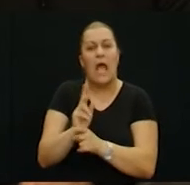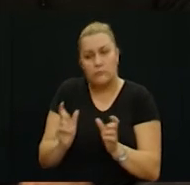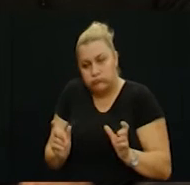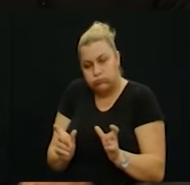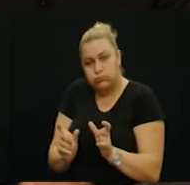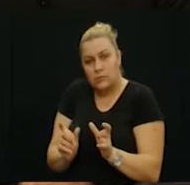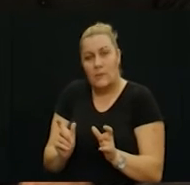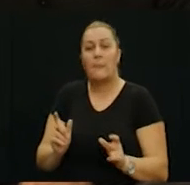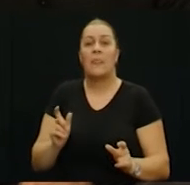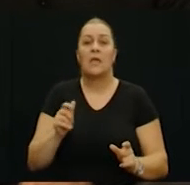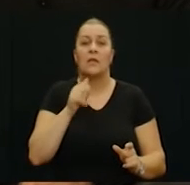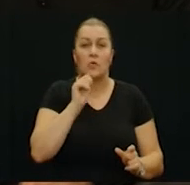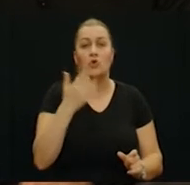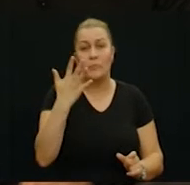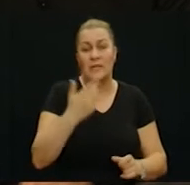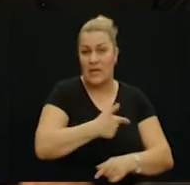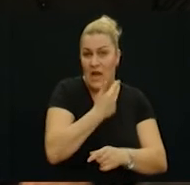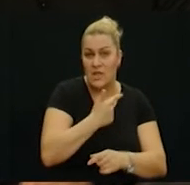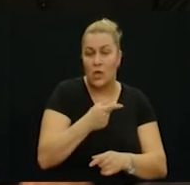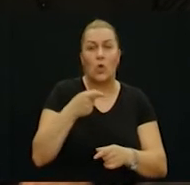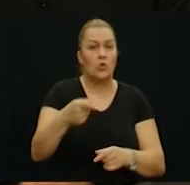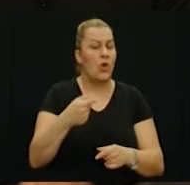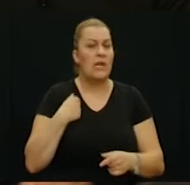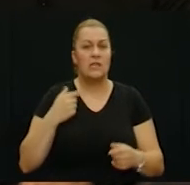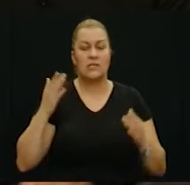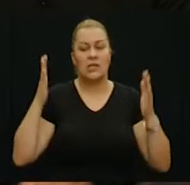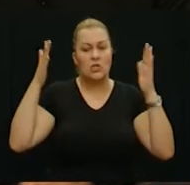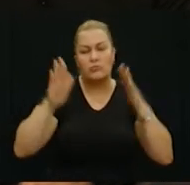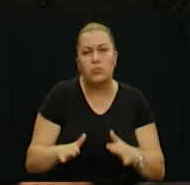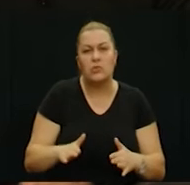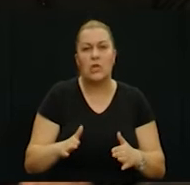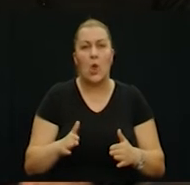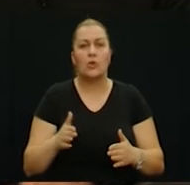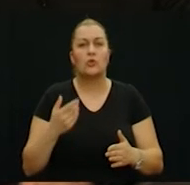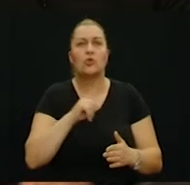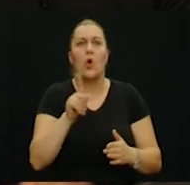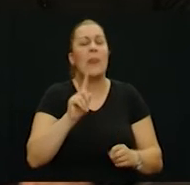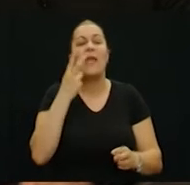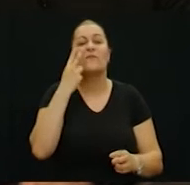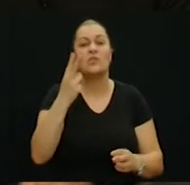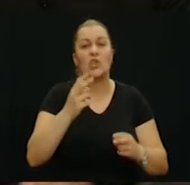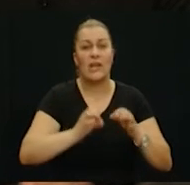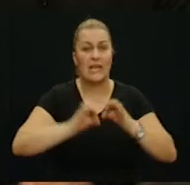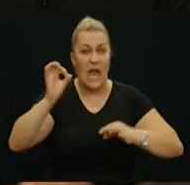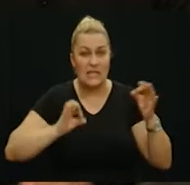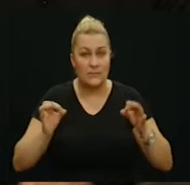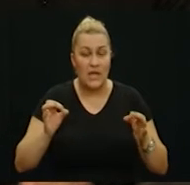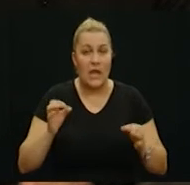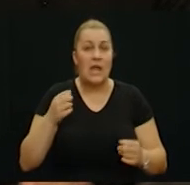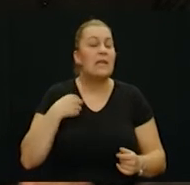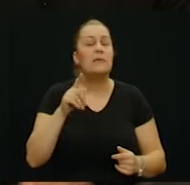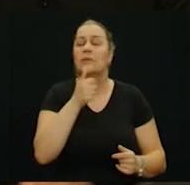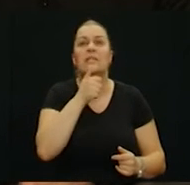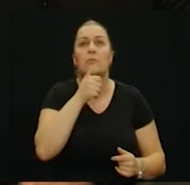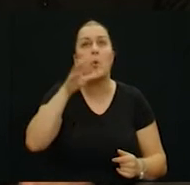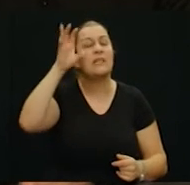je ranjeno. I tada nas je to stvarno spustilo, spustilo da do nekih neviđenih razmjera, da